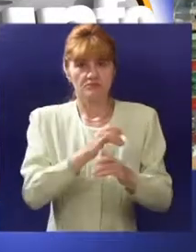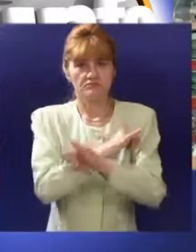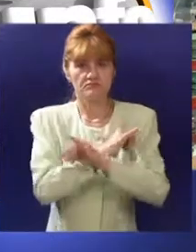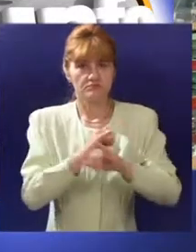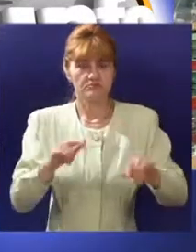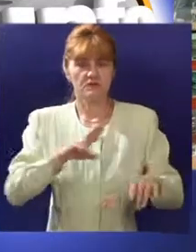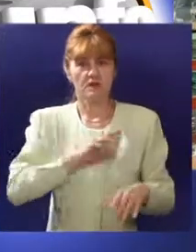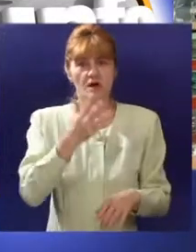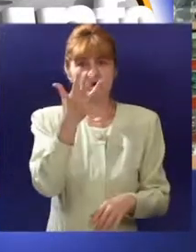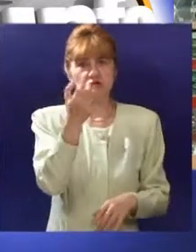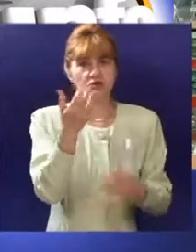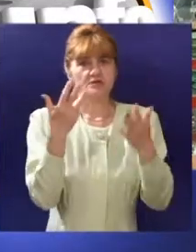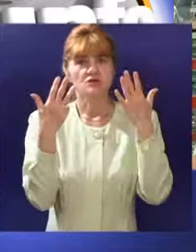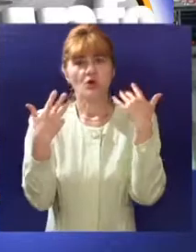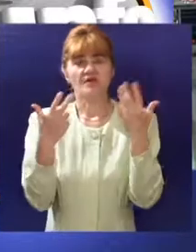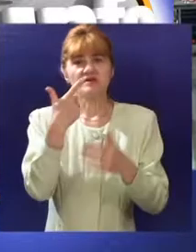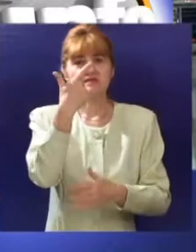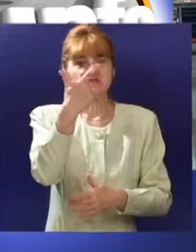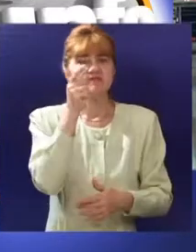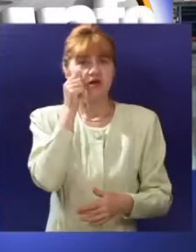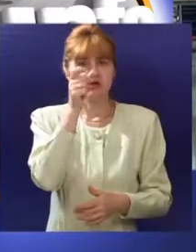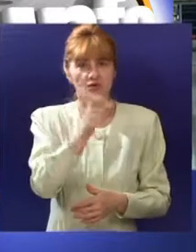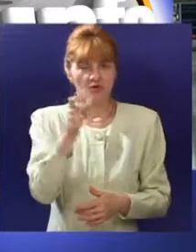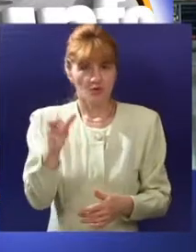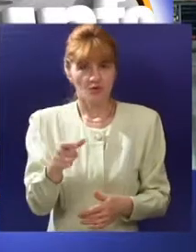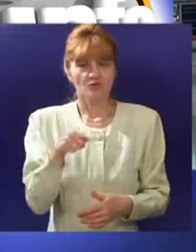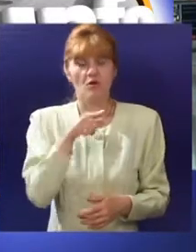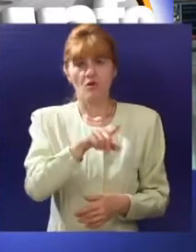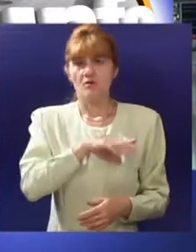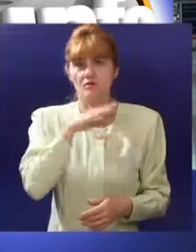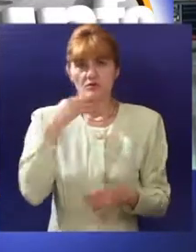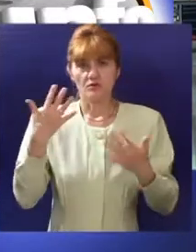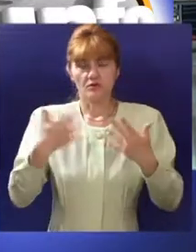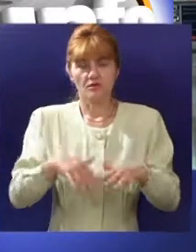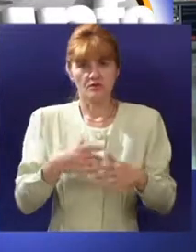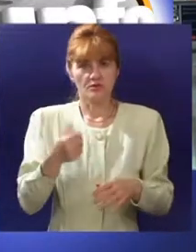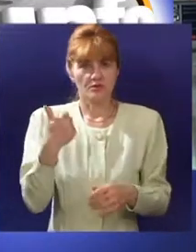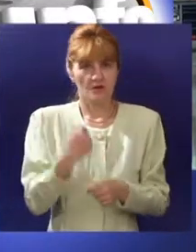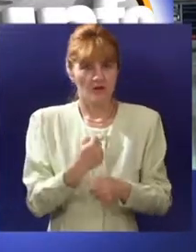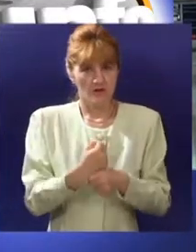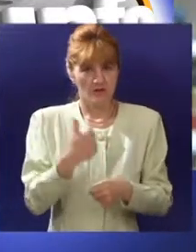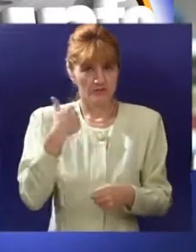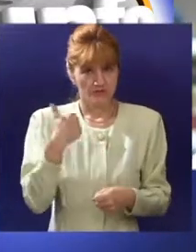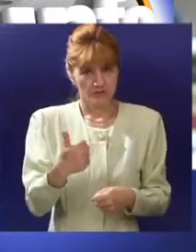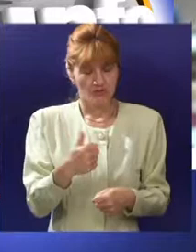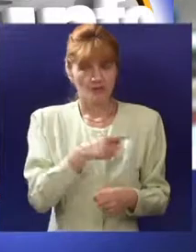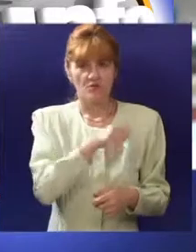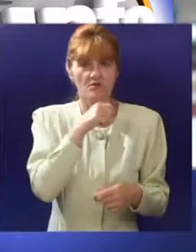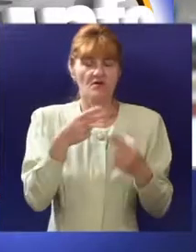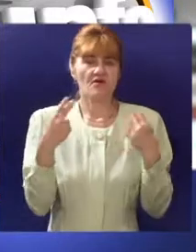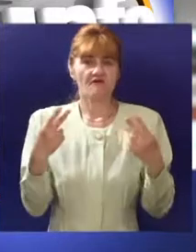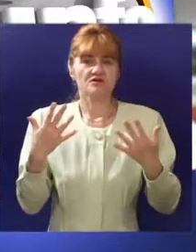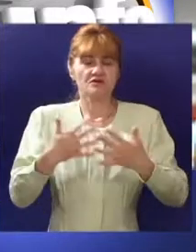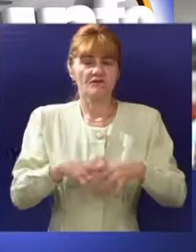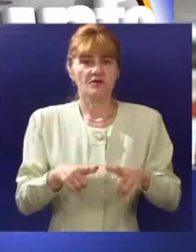492 radnika u Subotici, proizvela je više od 12.000 kada generatora. Simensova ovom trenutku predstavlja jednu od